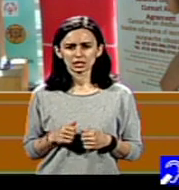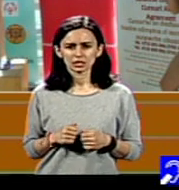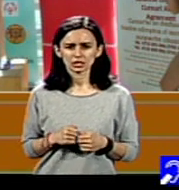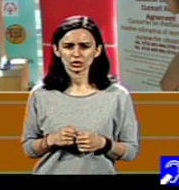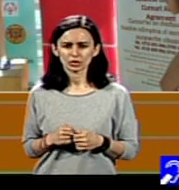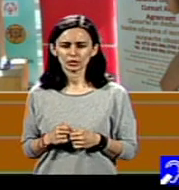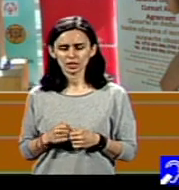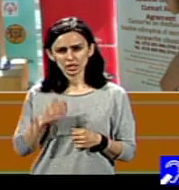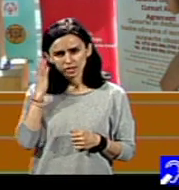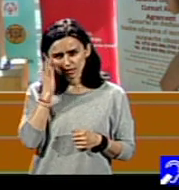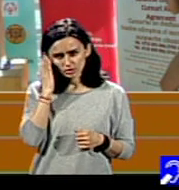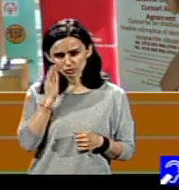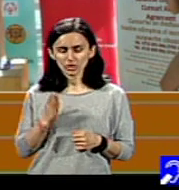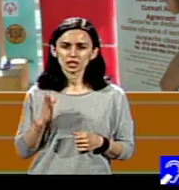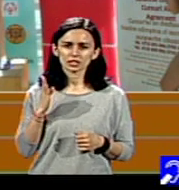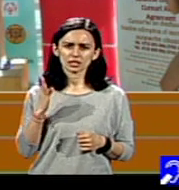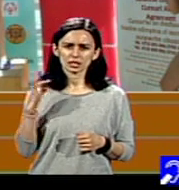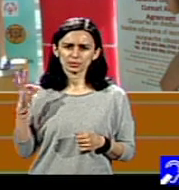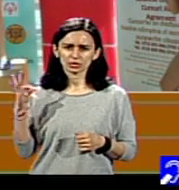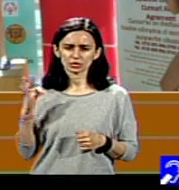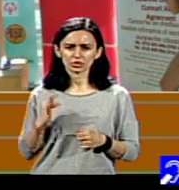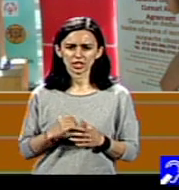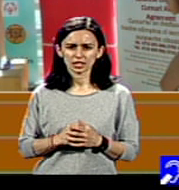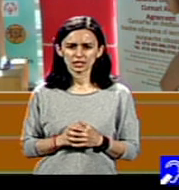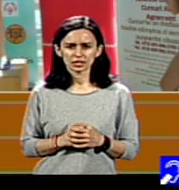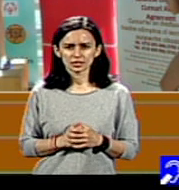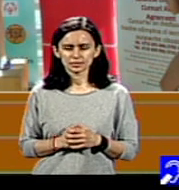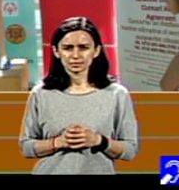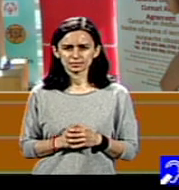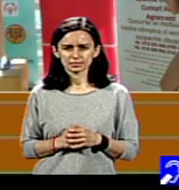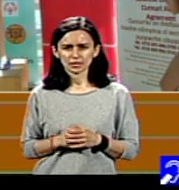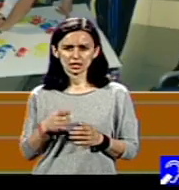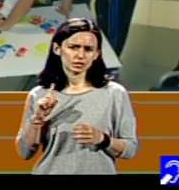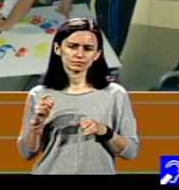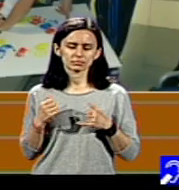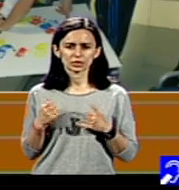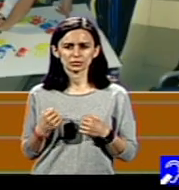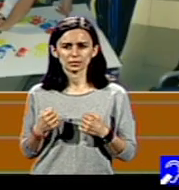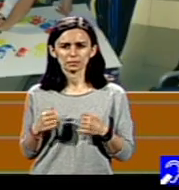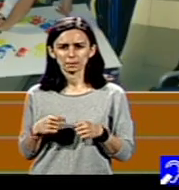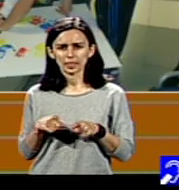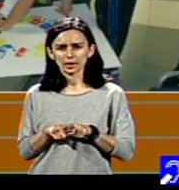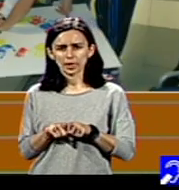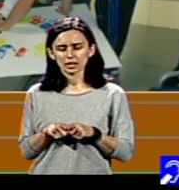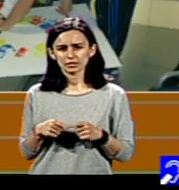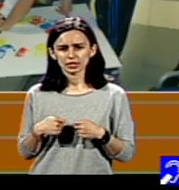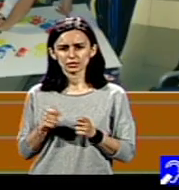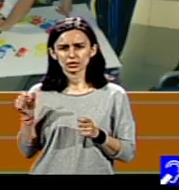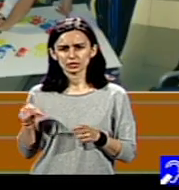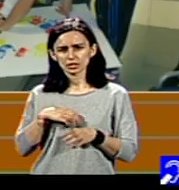într-o școală din Botoșan, dar și nu cu toți profesorii. Deci, acum nu îi băgăm pe toți la un loc, dar anumite